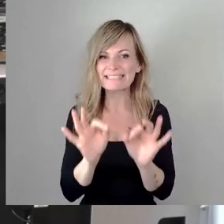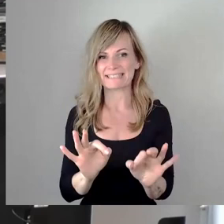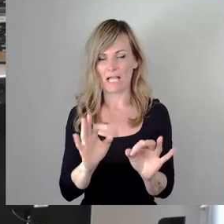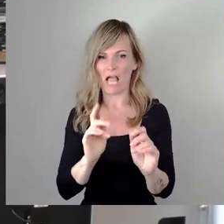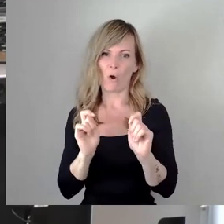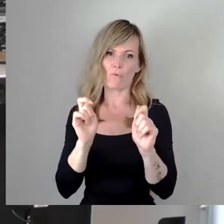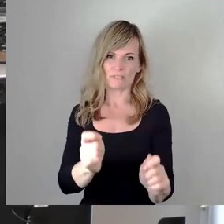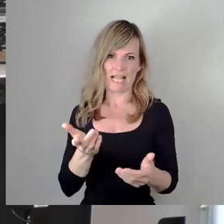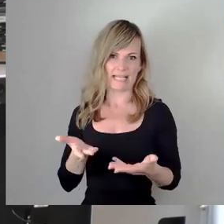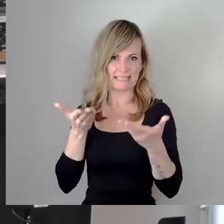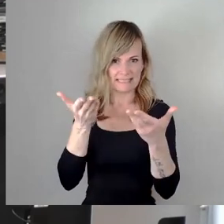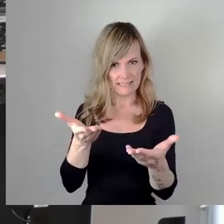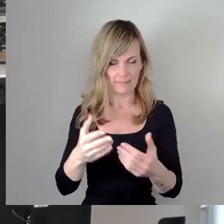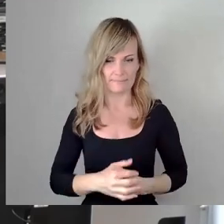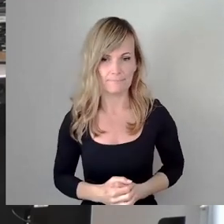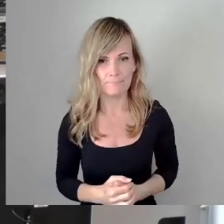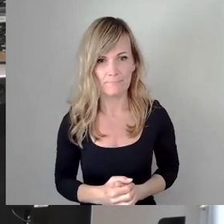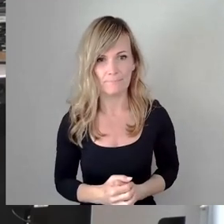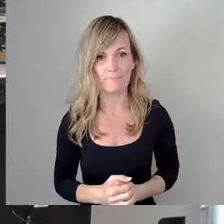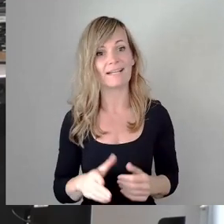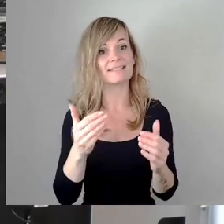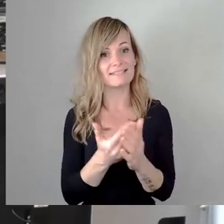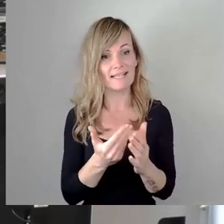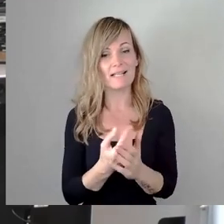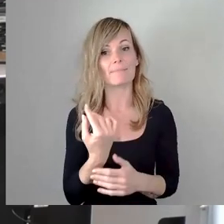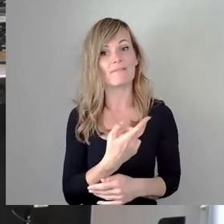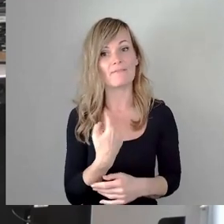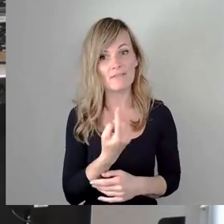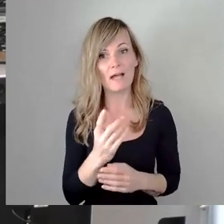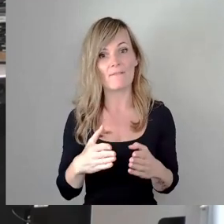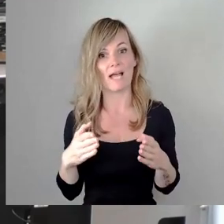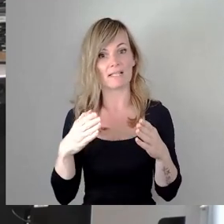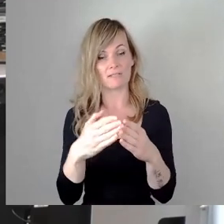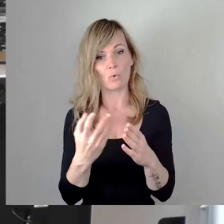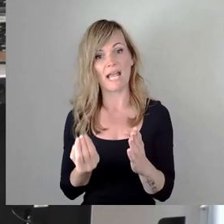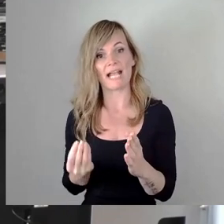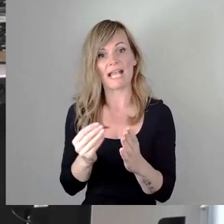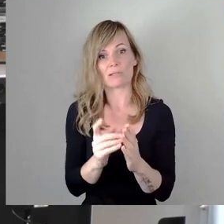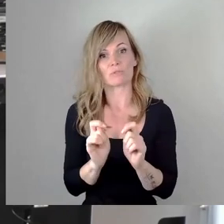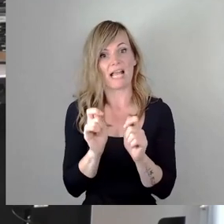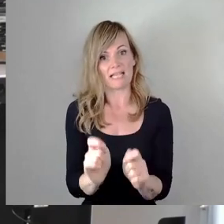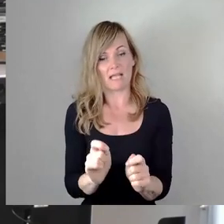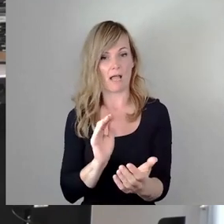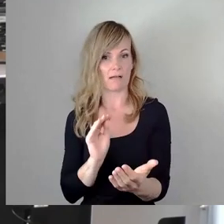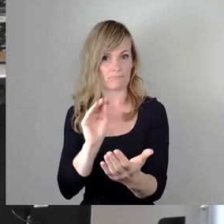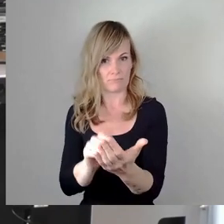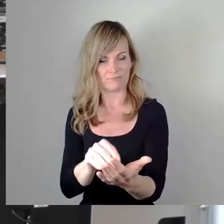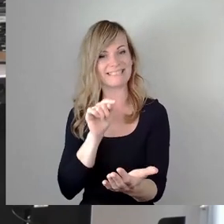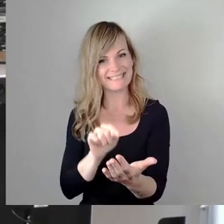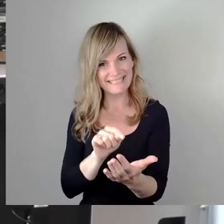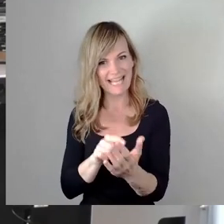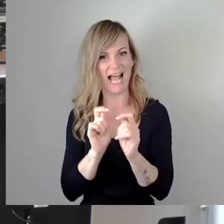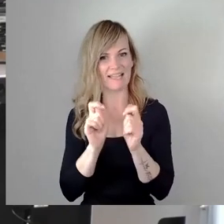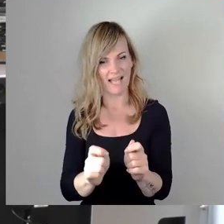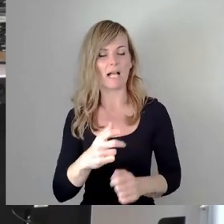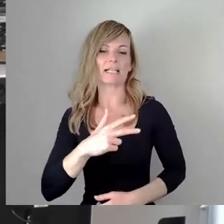mitgeben. Deswegen haben wir als Fraktion einen Ergänzungsantrag mit eingebracht. Der ist realistisch und der ist